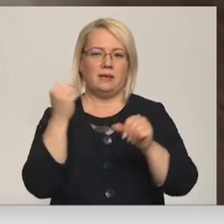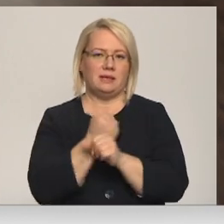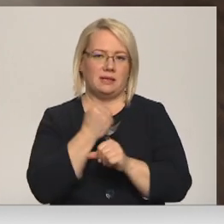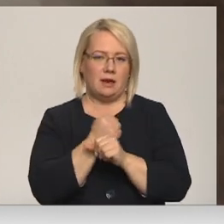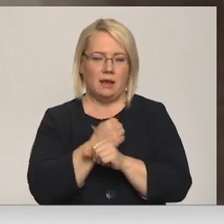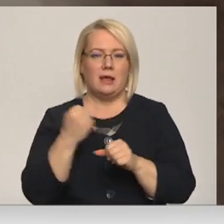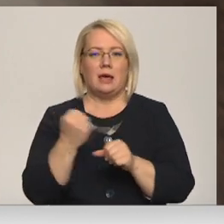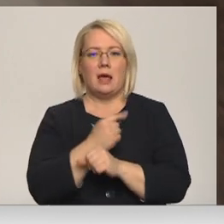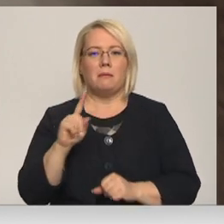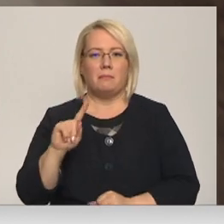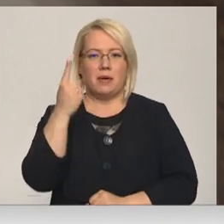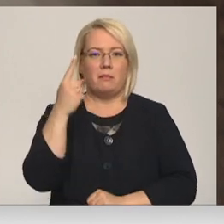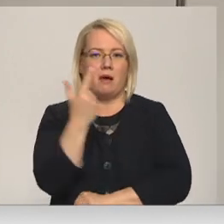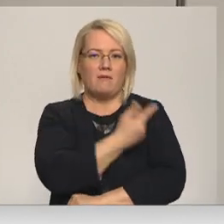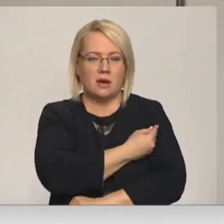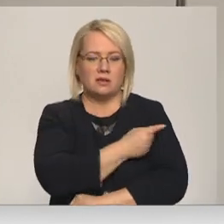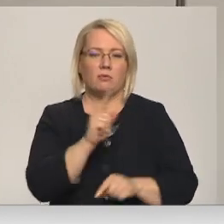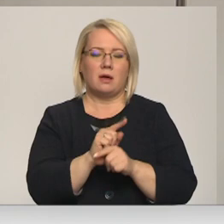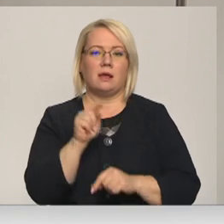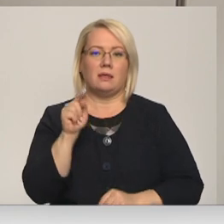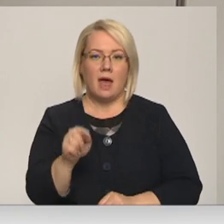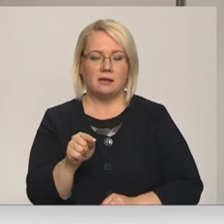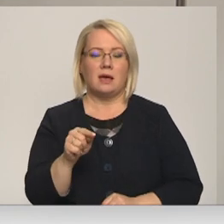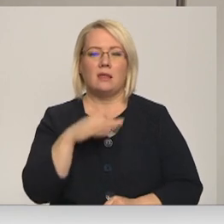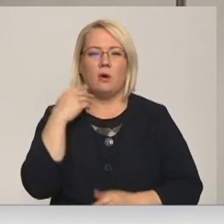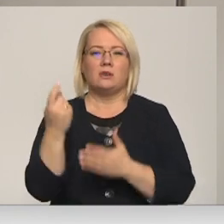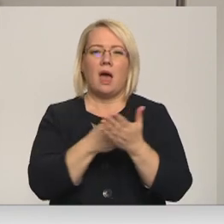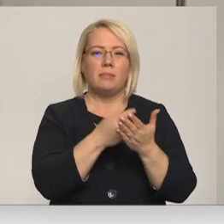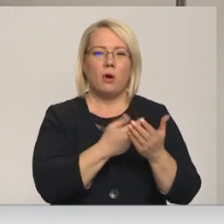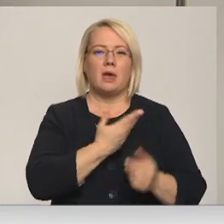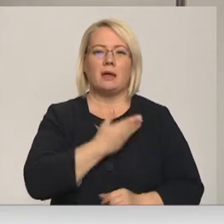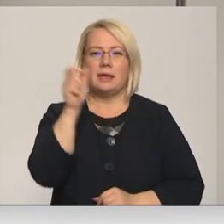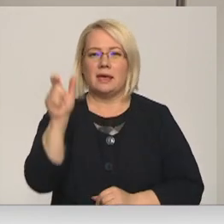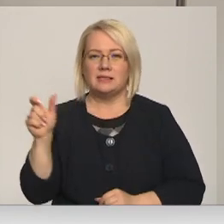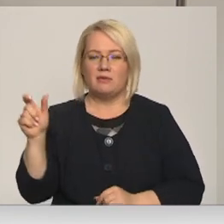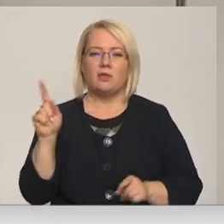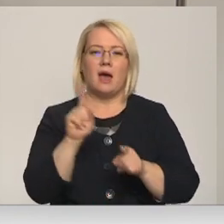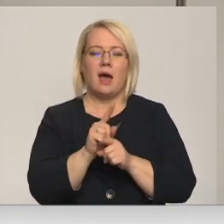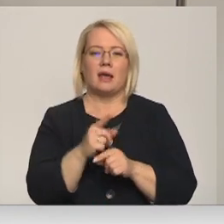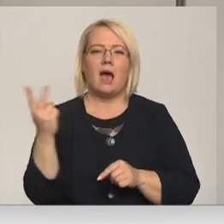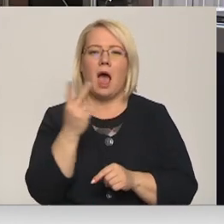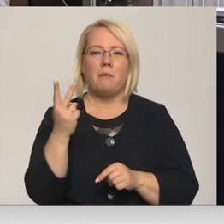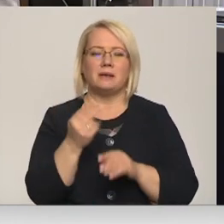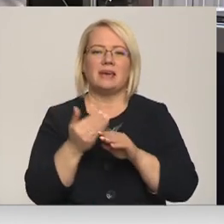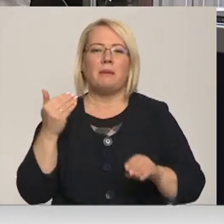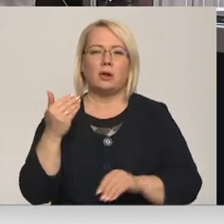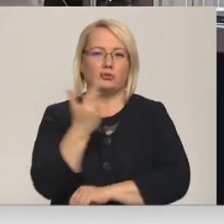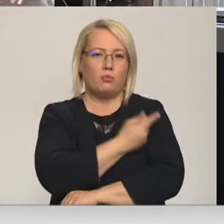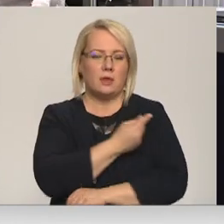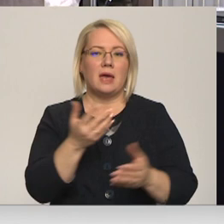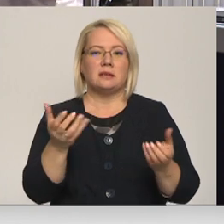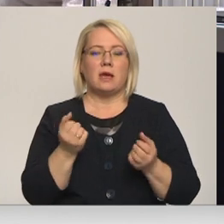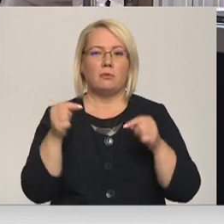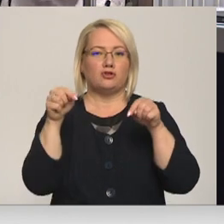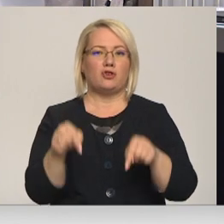tās pirmās vakcīnas, gan arī šos. Vairums aptaujāto iedzīvotāju arī abas iepriekšējās potes saņēmuši tieši šajā